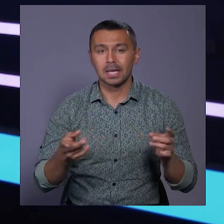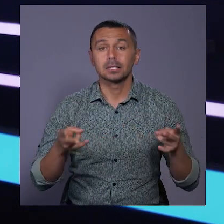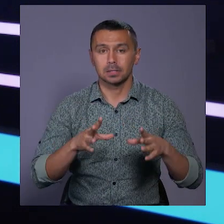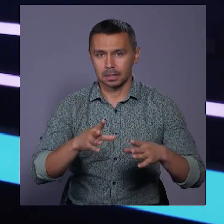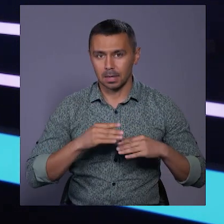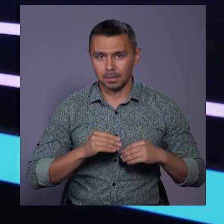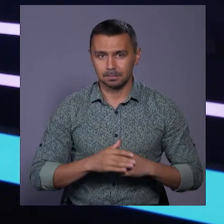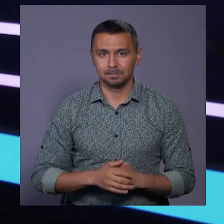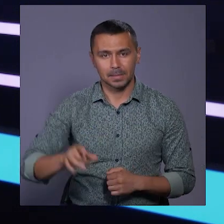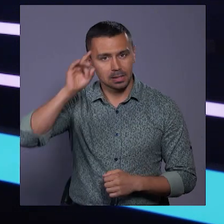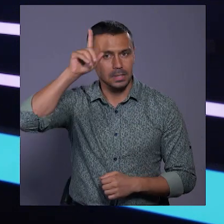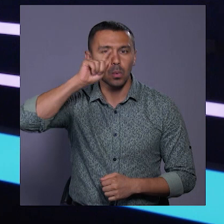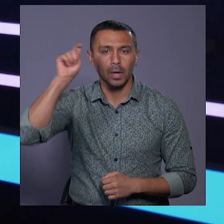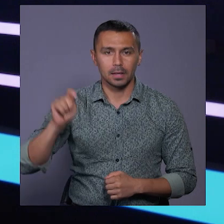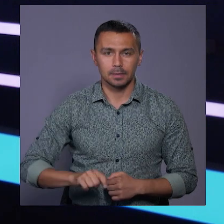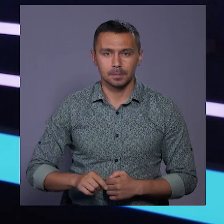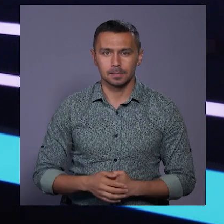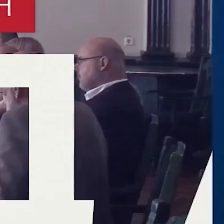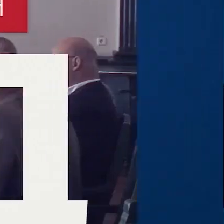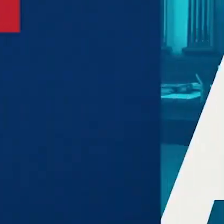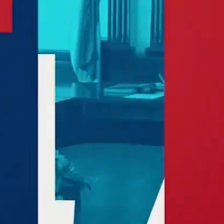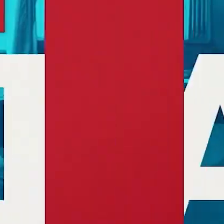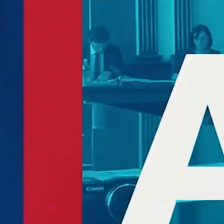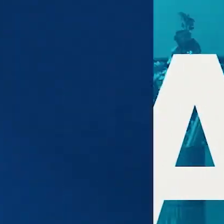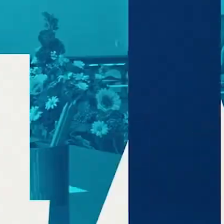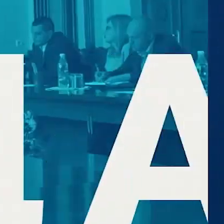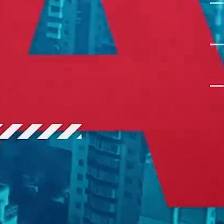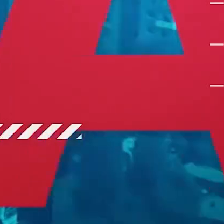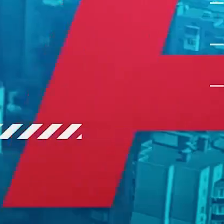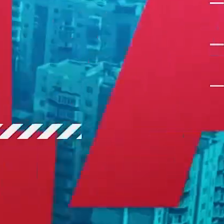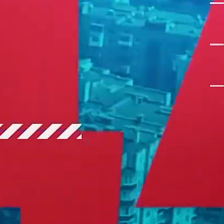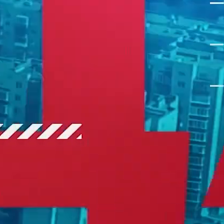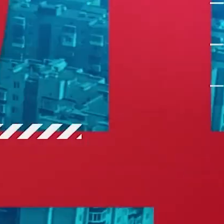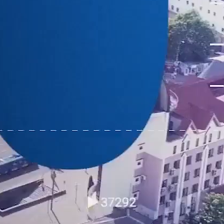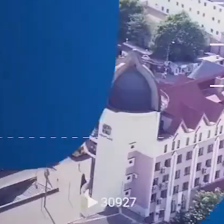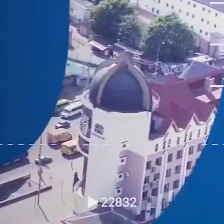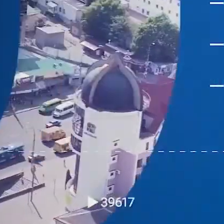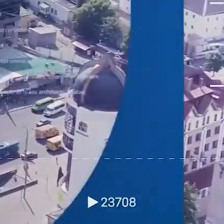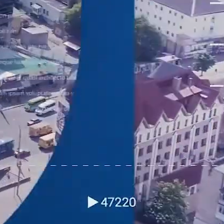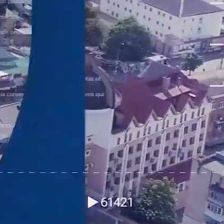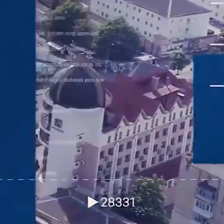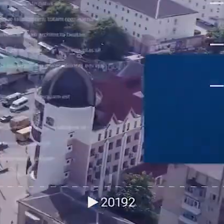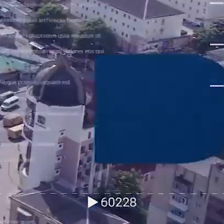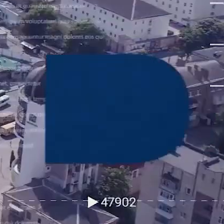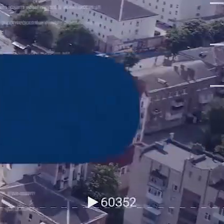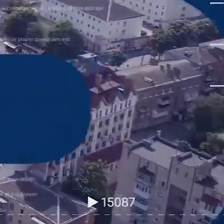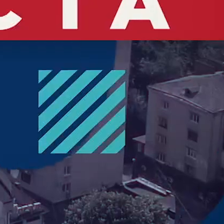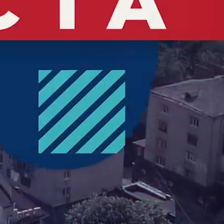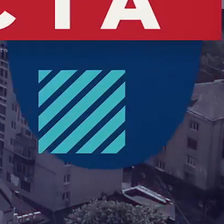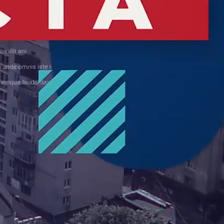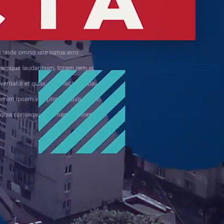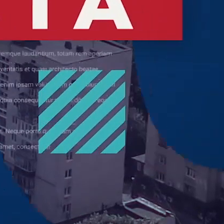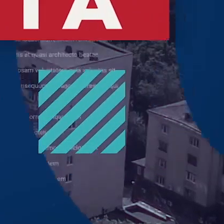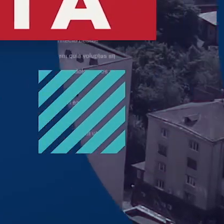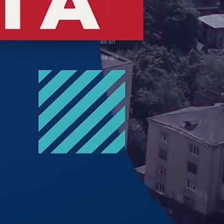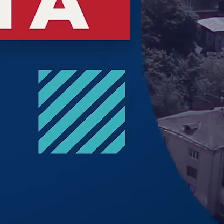Залишайтеся з нами. Слава Україні! Наступного року Олена